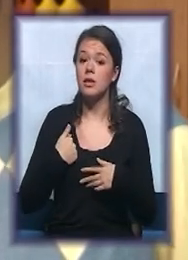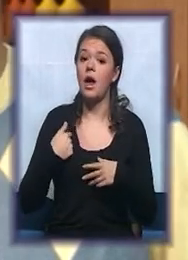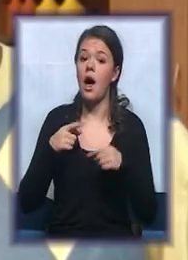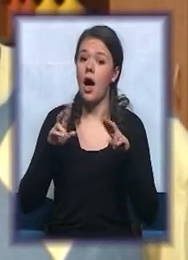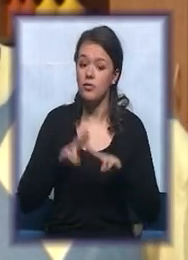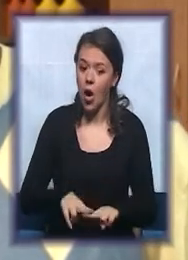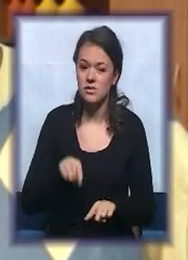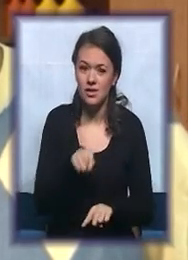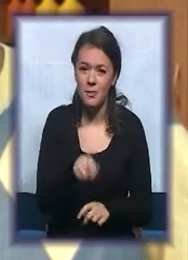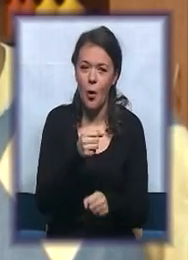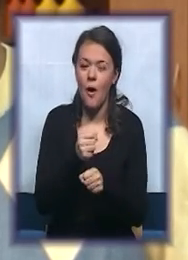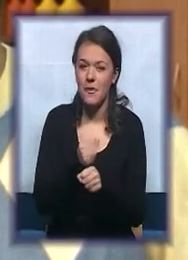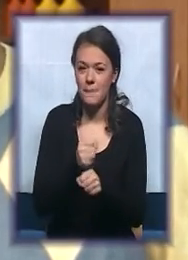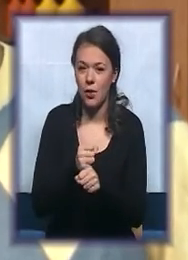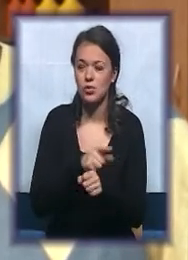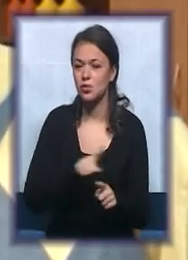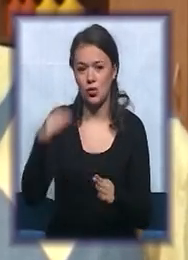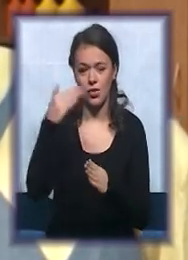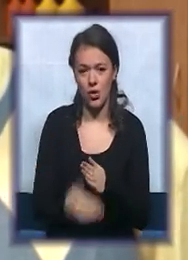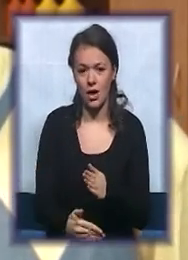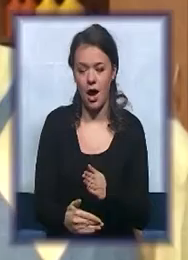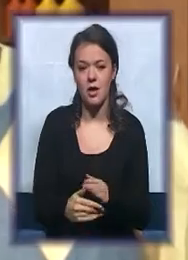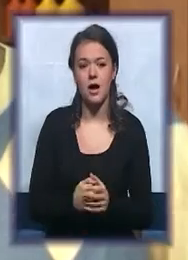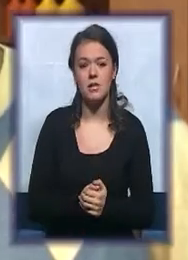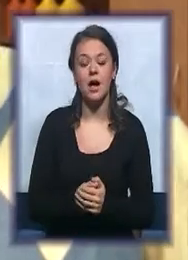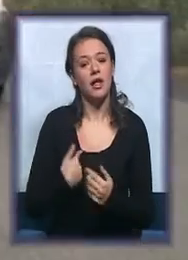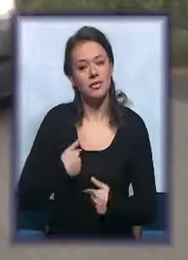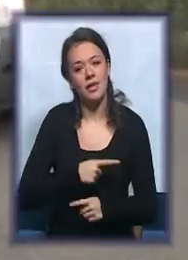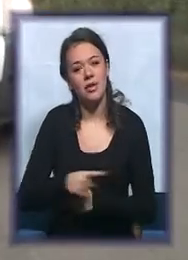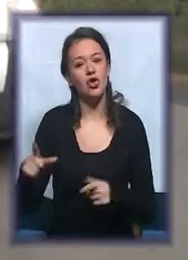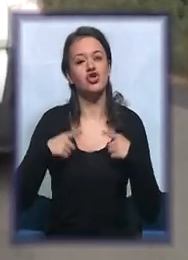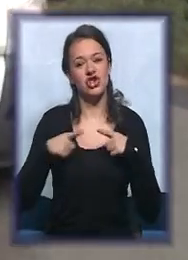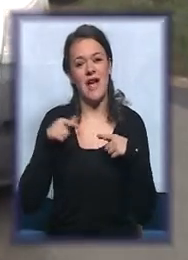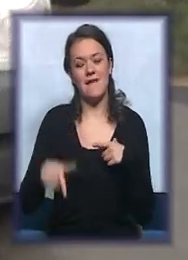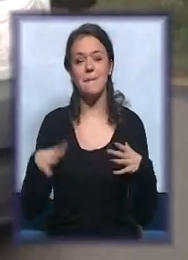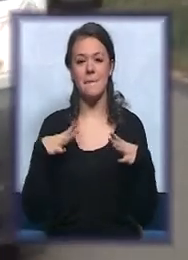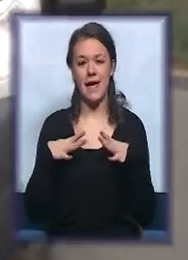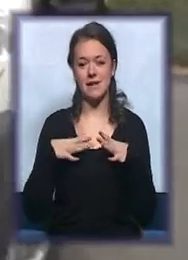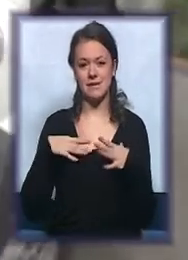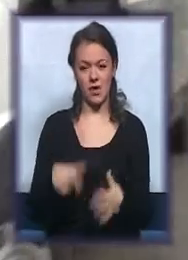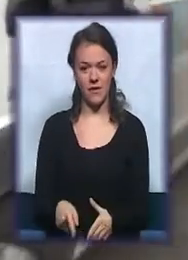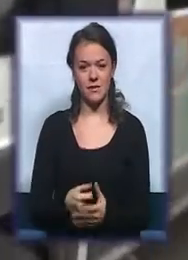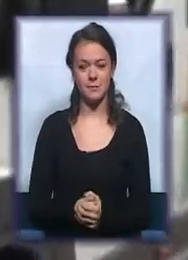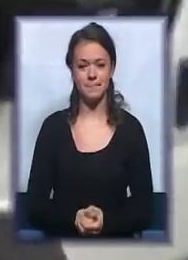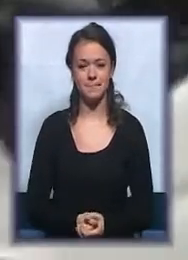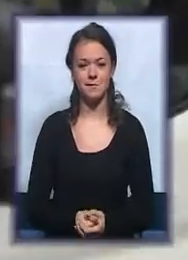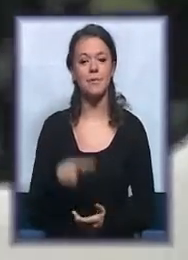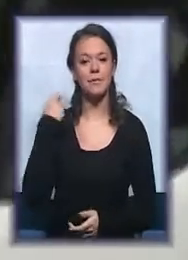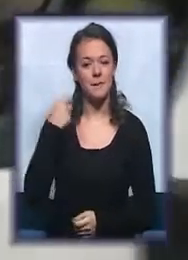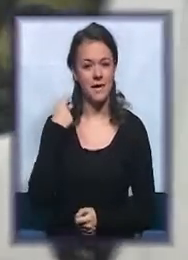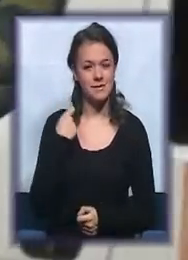sve do kraja. Da doživim penziju, to bi se rekao. U svijetu